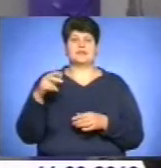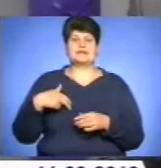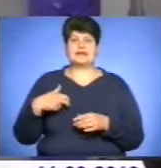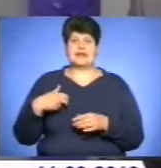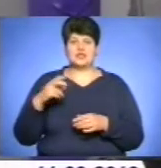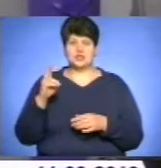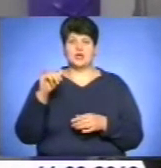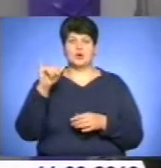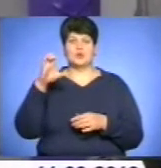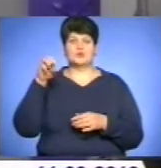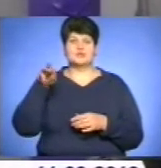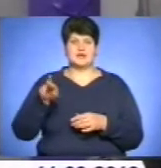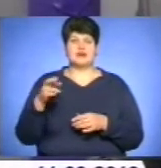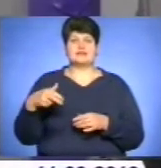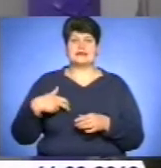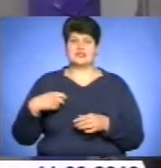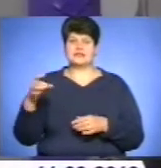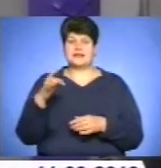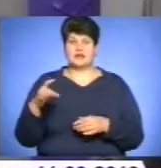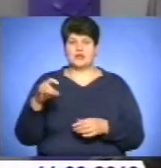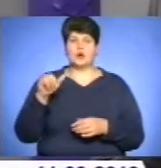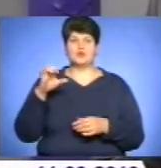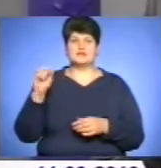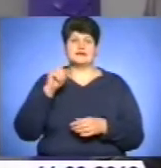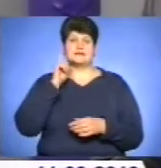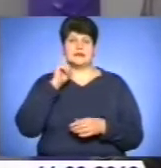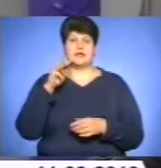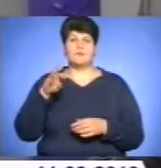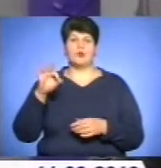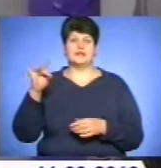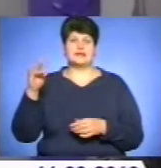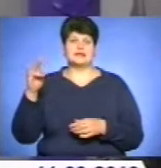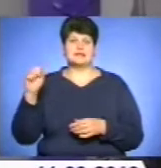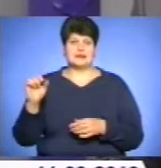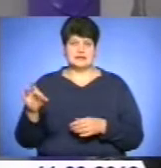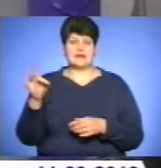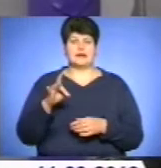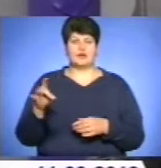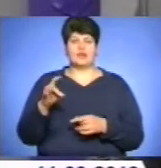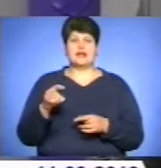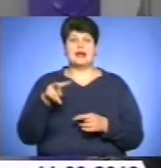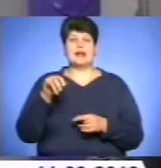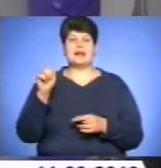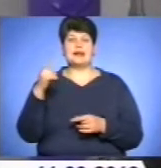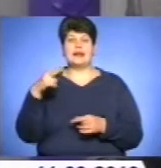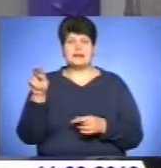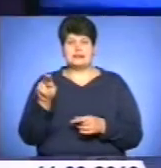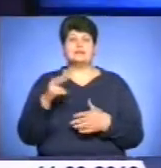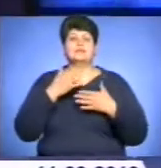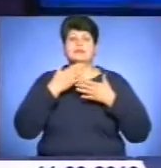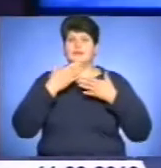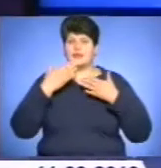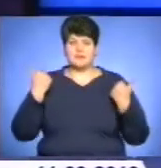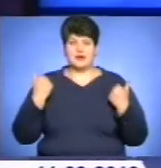Заліщицький район, Устя-Зелений Монастирівського району. Льоду на Дністрі немає,